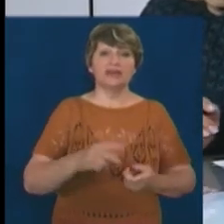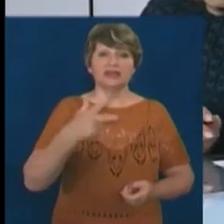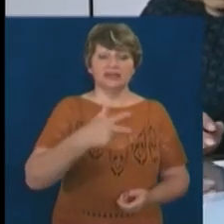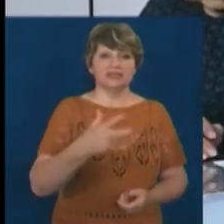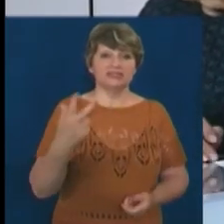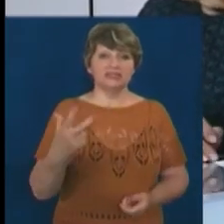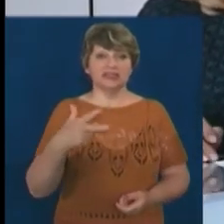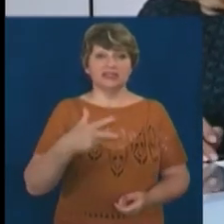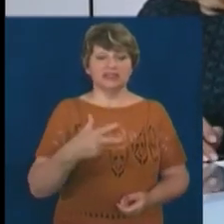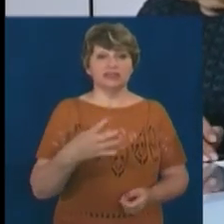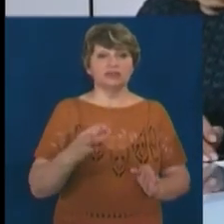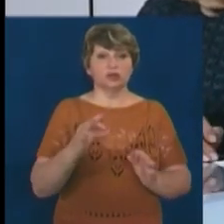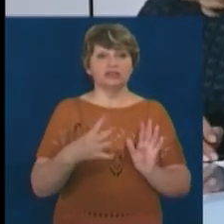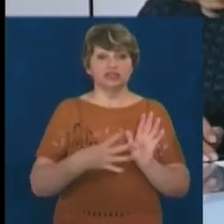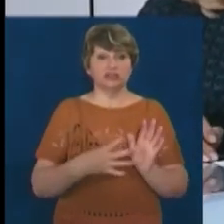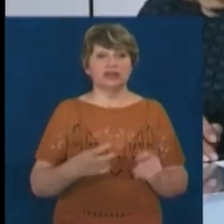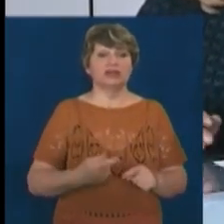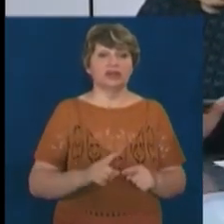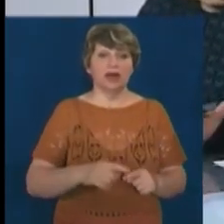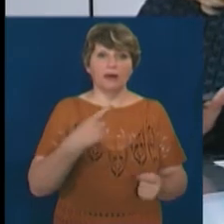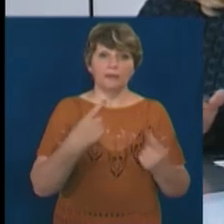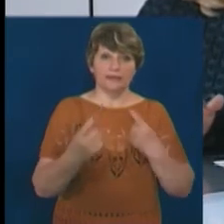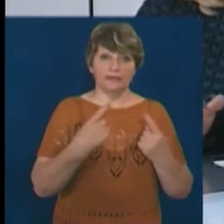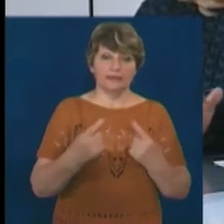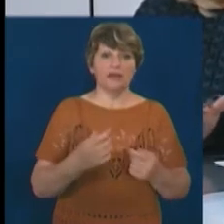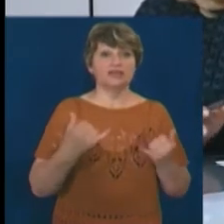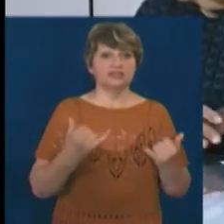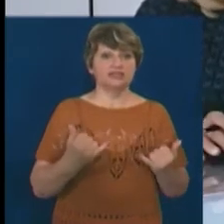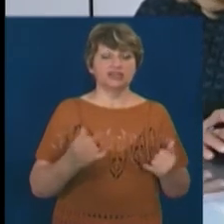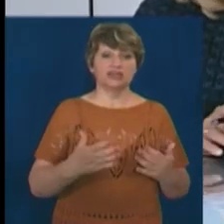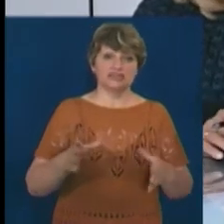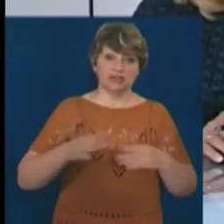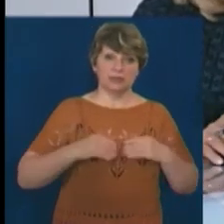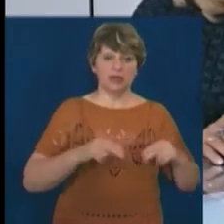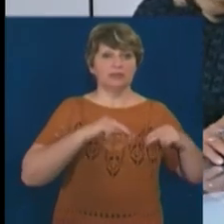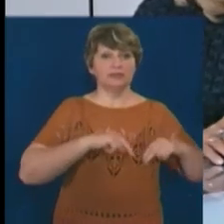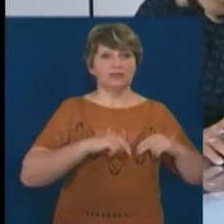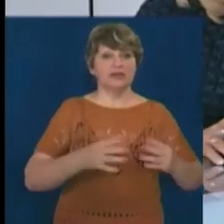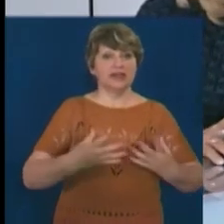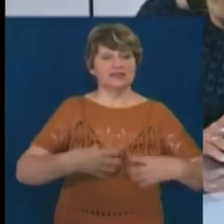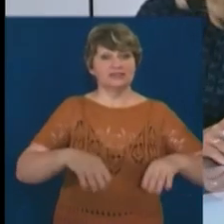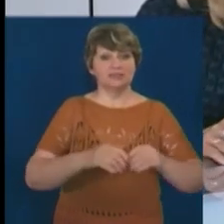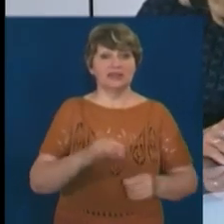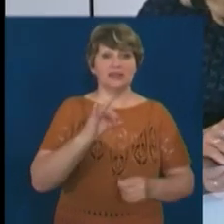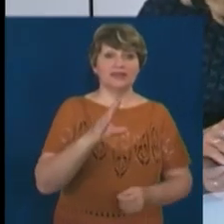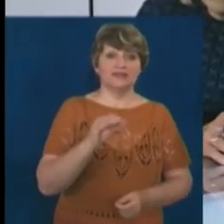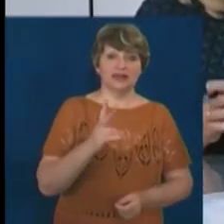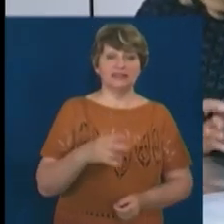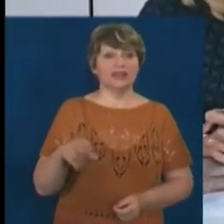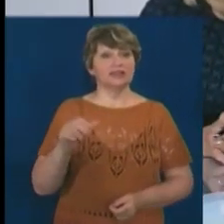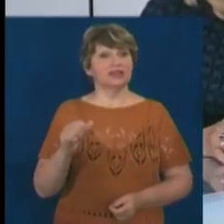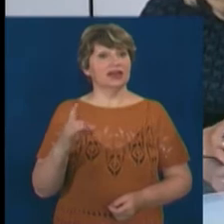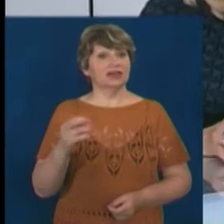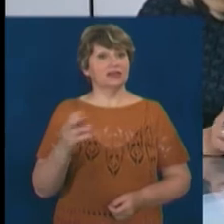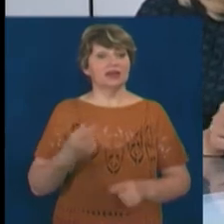контакт і номер телефона, тож приєднуйтеся до розмови. А на цю годину в нашій студії присутні подружжя подолянів Іван та Дарина. Вони є